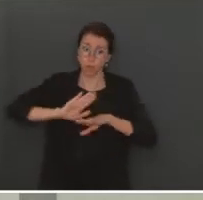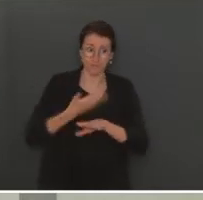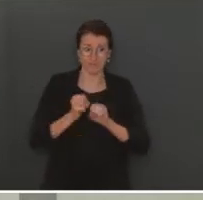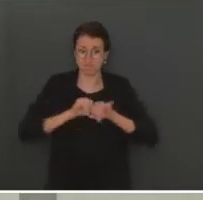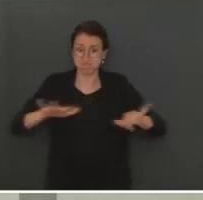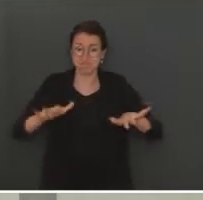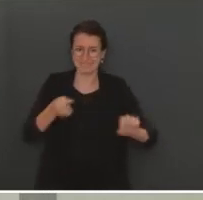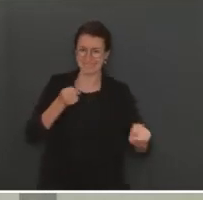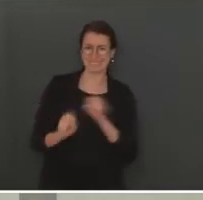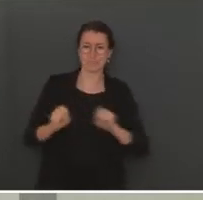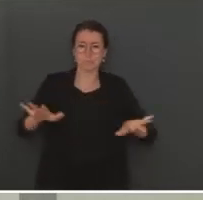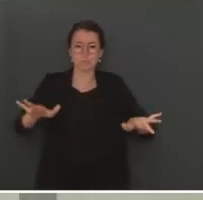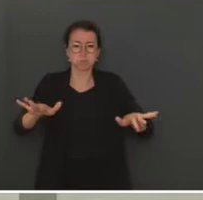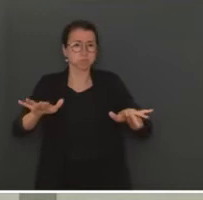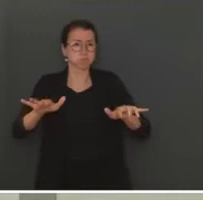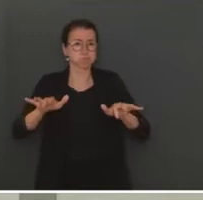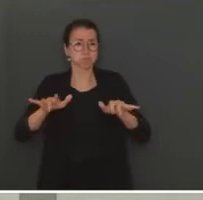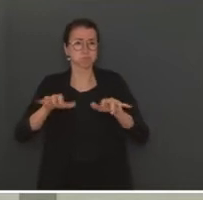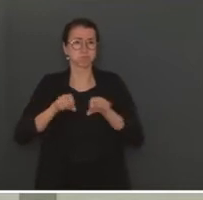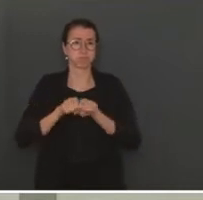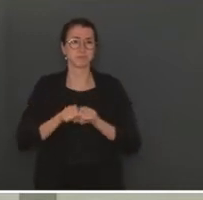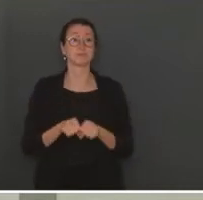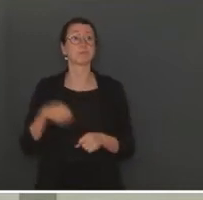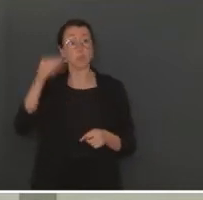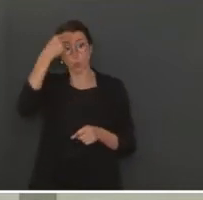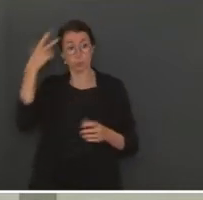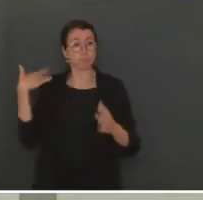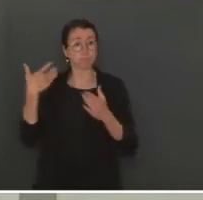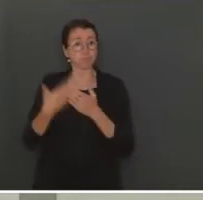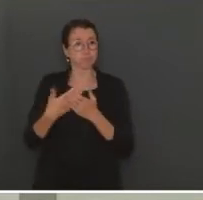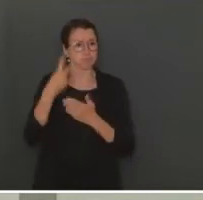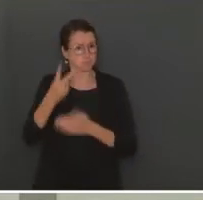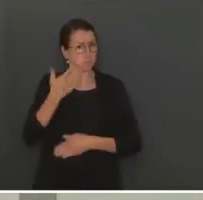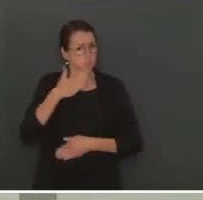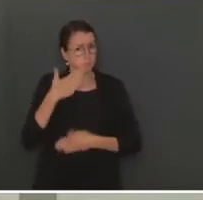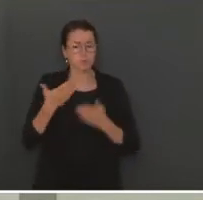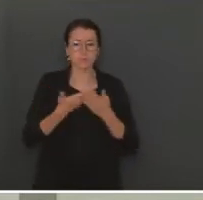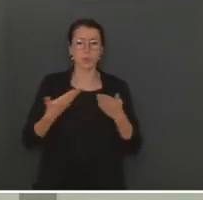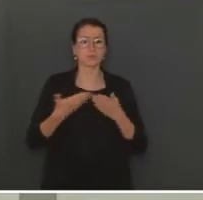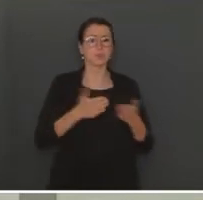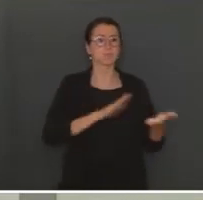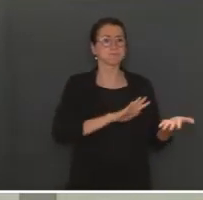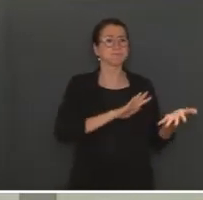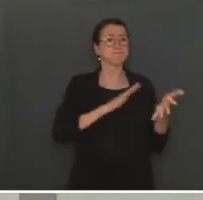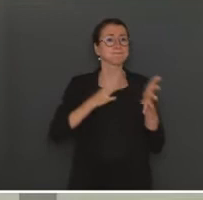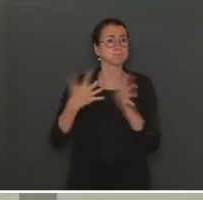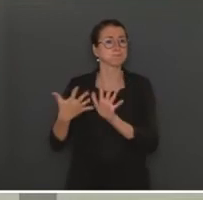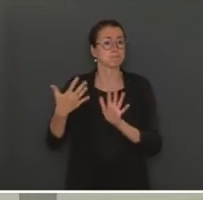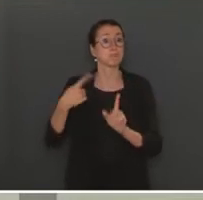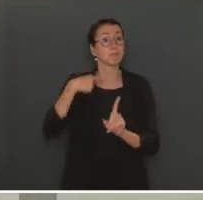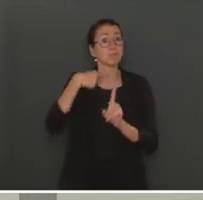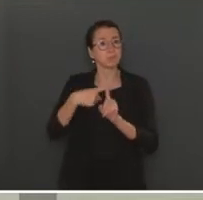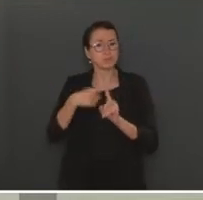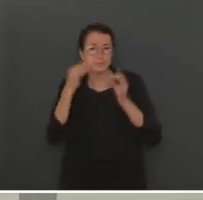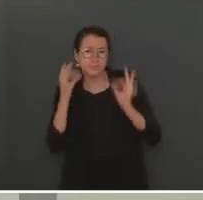pendant ce mois d'août se révèlent efficaces. Par efficace, j'entends que l'ensemble des mesures actuellement en place